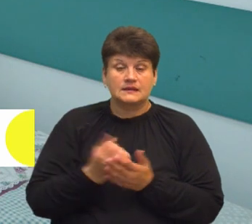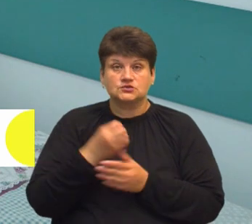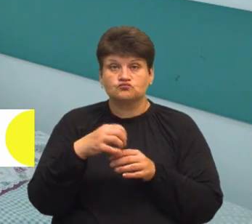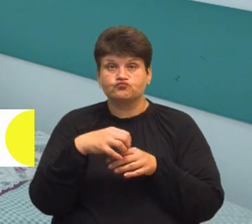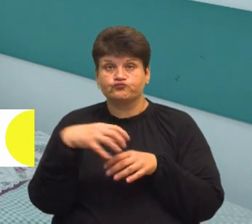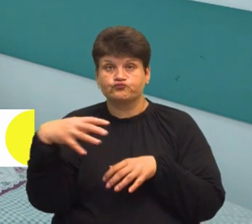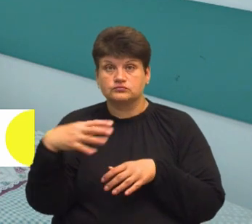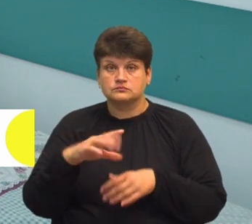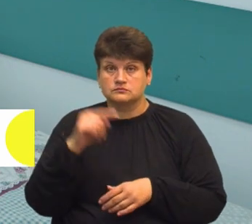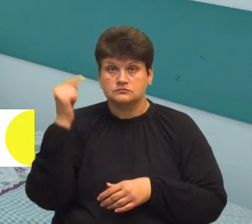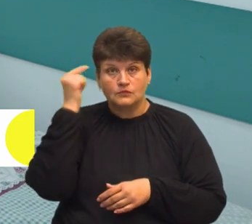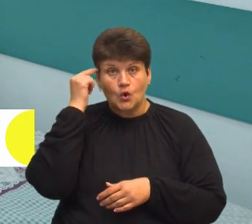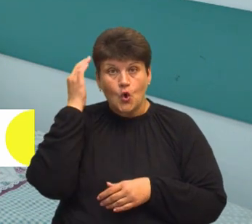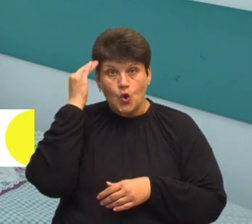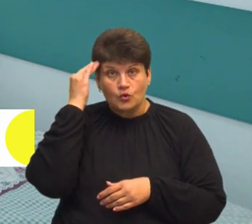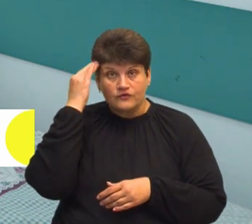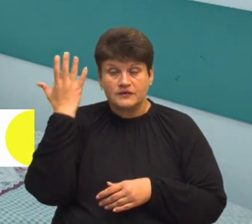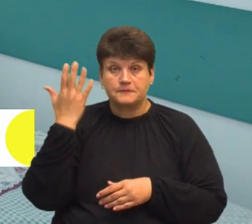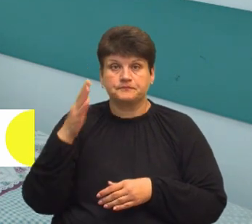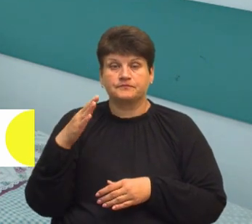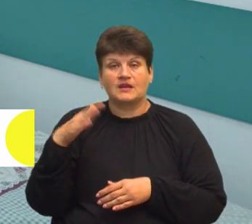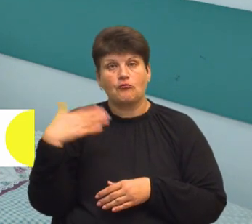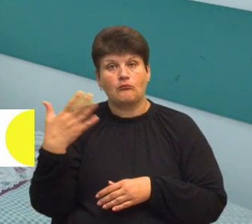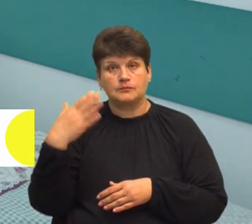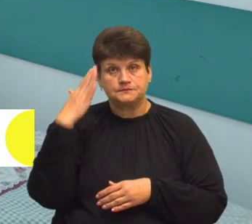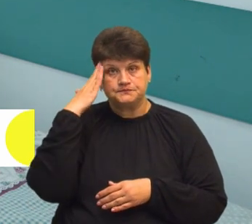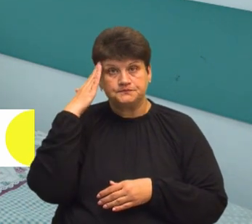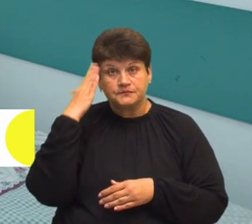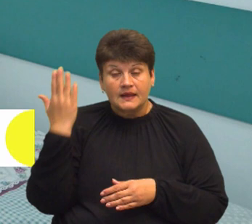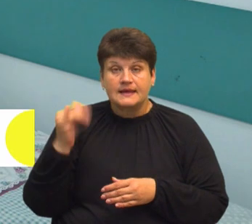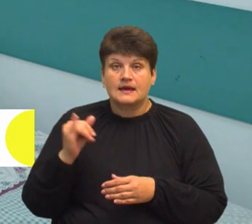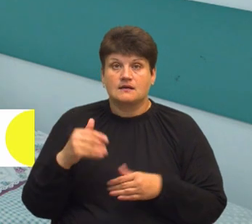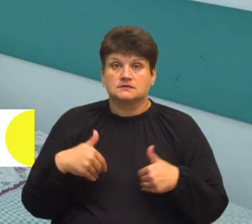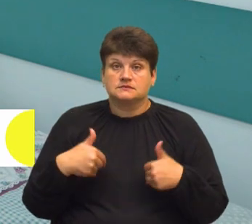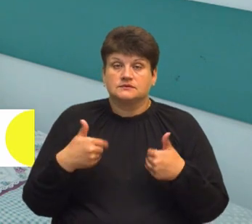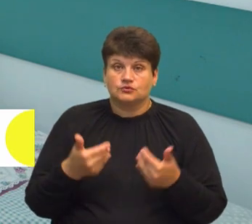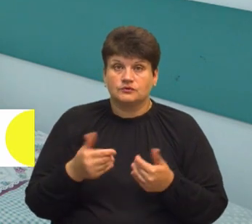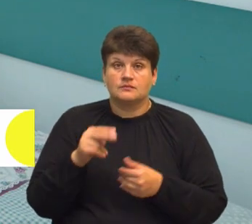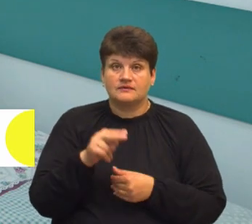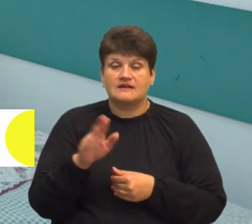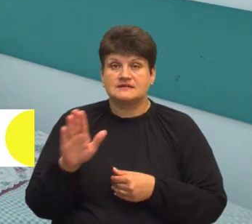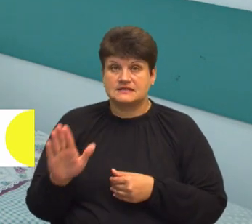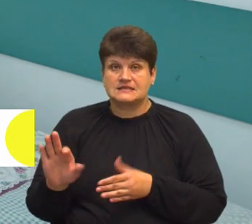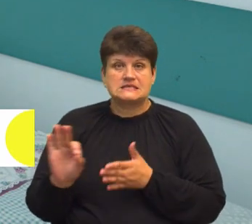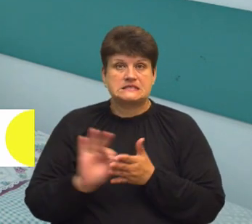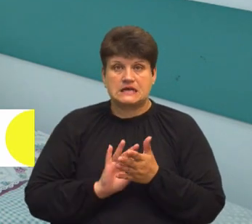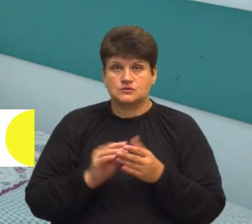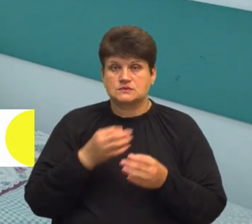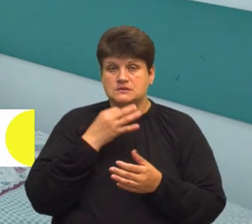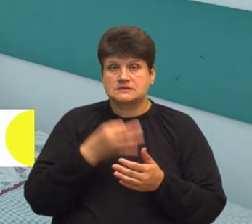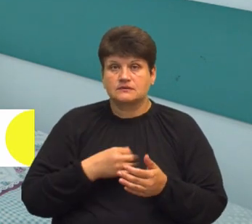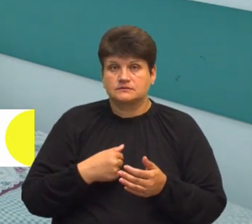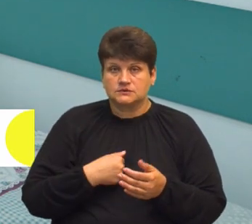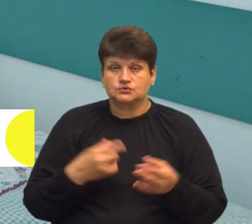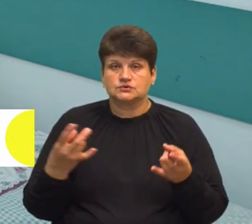відповідно в правій скруневій частині головного мозку. Я звернувшись до Павла Васильовича, він одразу порекомендував, що